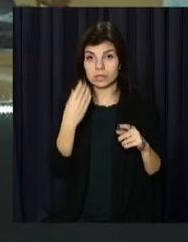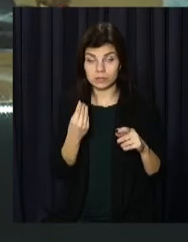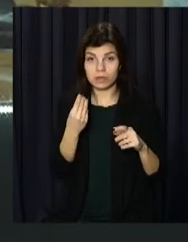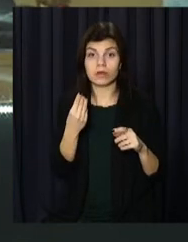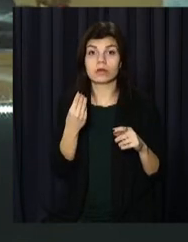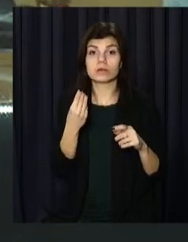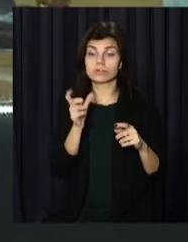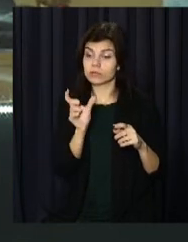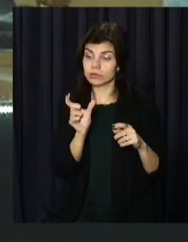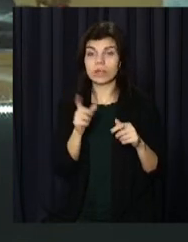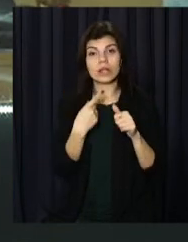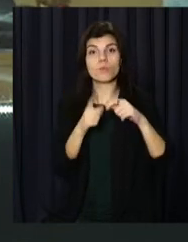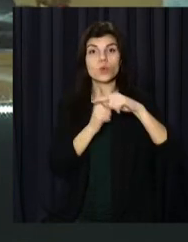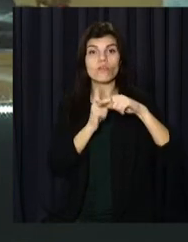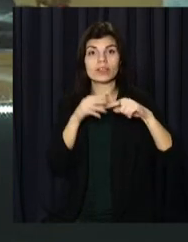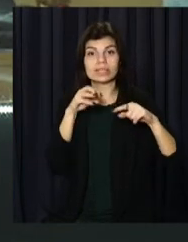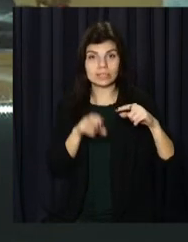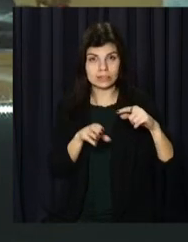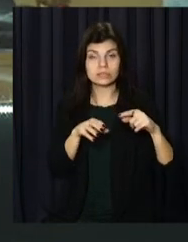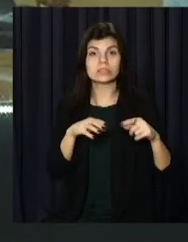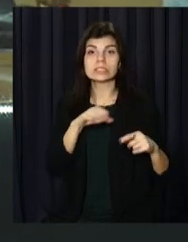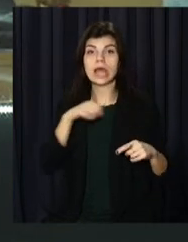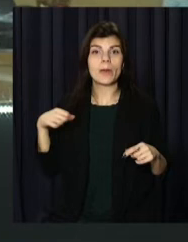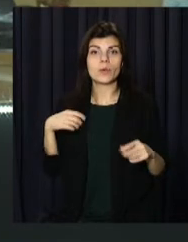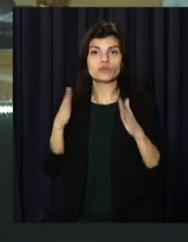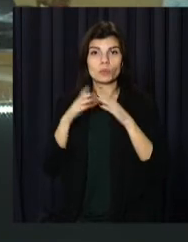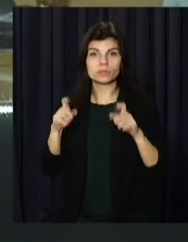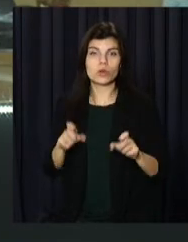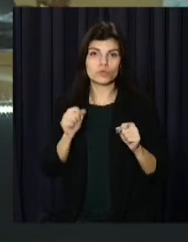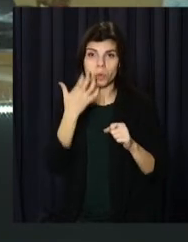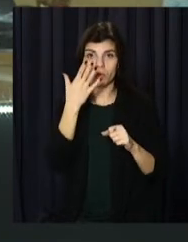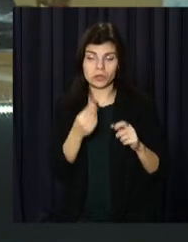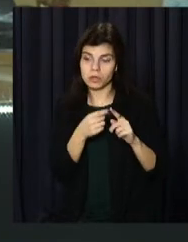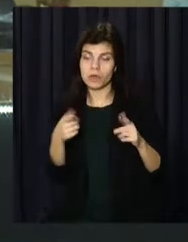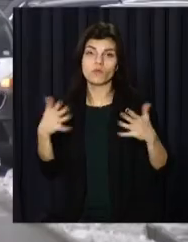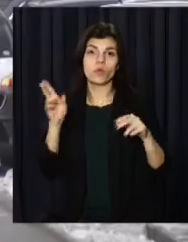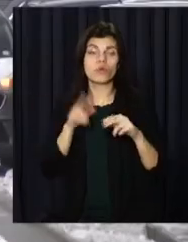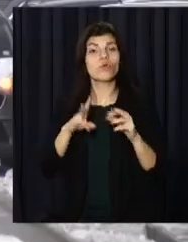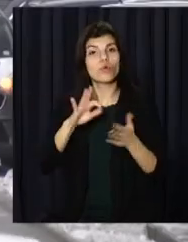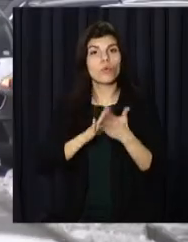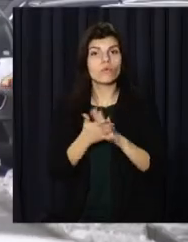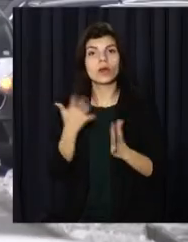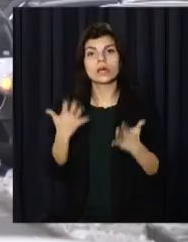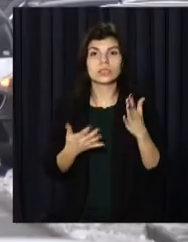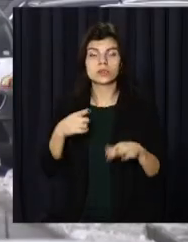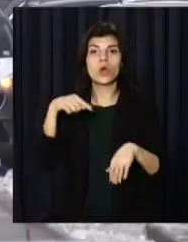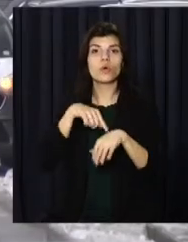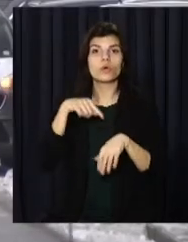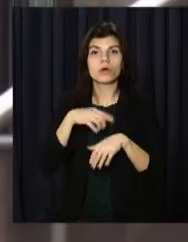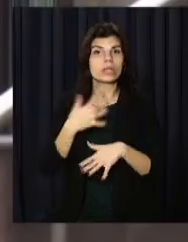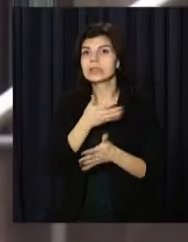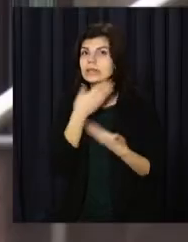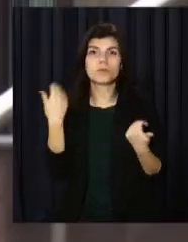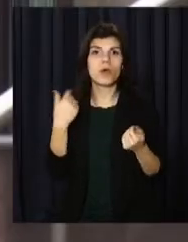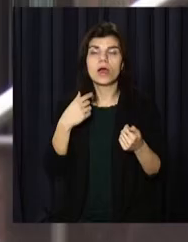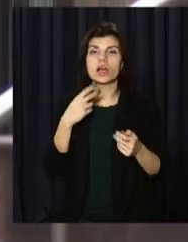симптомів або отримання позитивного тесту самоізоляцію можна завершувати. Але за умови, якщо симптомів хвороби більше